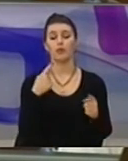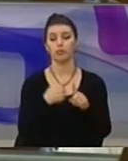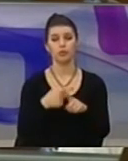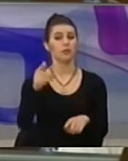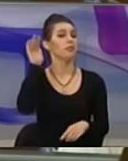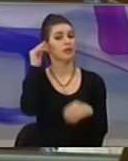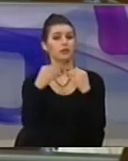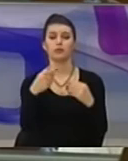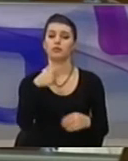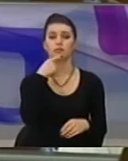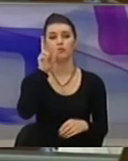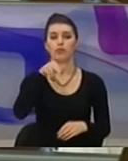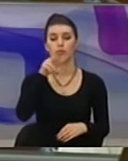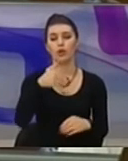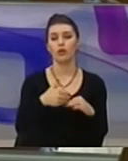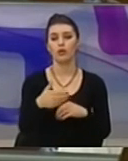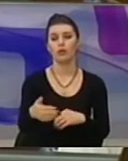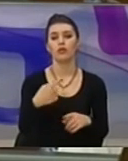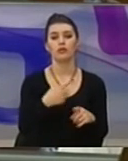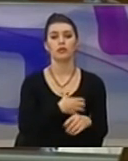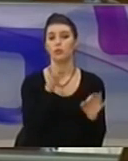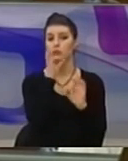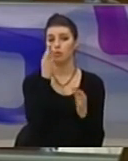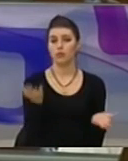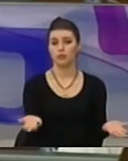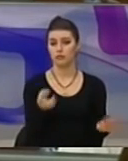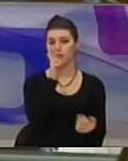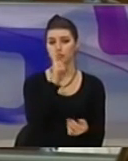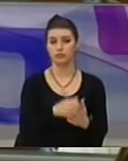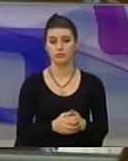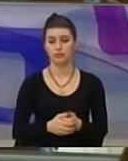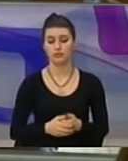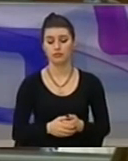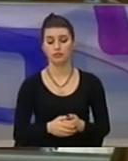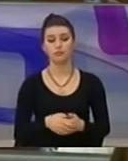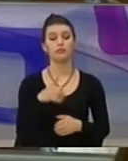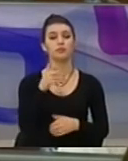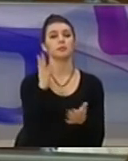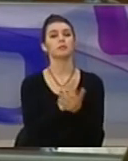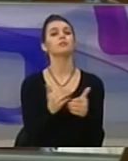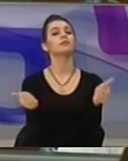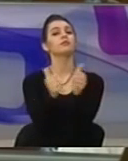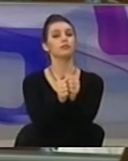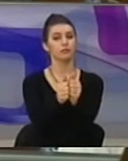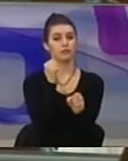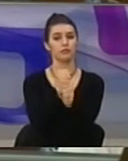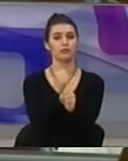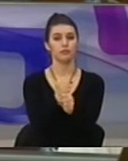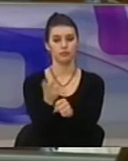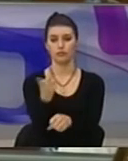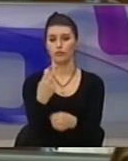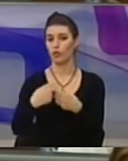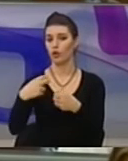thënë që nuk do të ketë sigurim shëndetsor. Partneri ju e i koalicionit gjatë gjithë fushatës ka propaganduar dhe